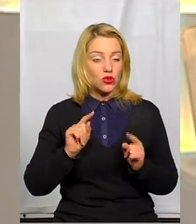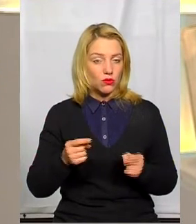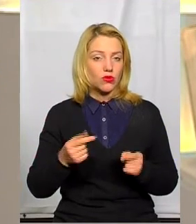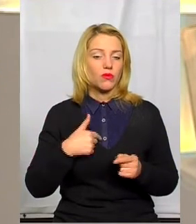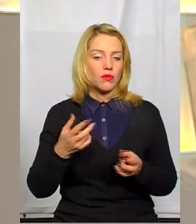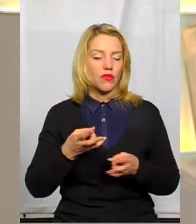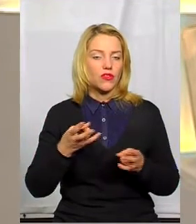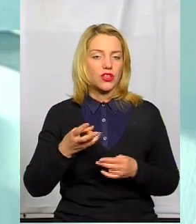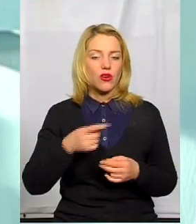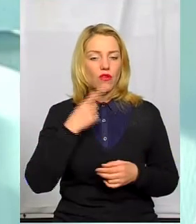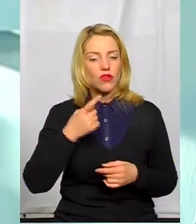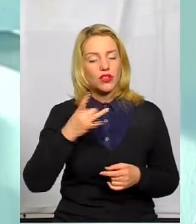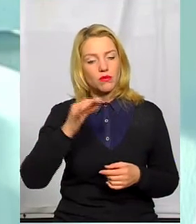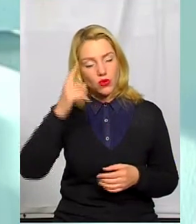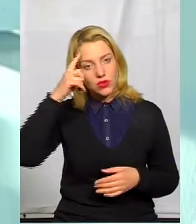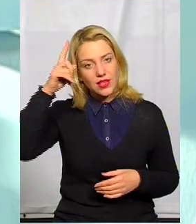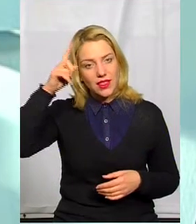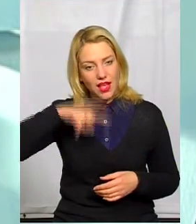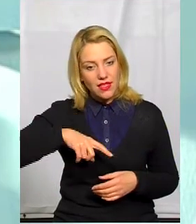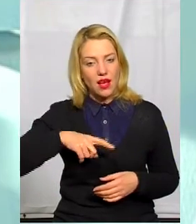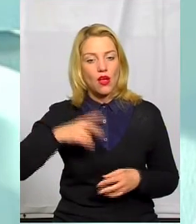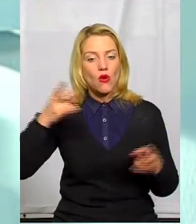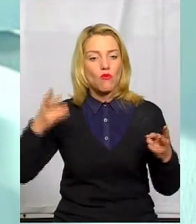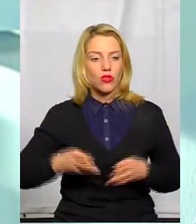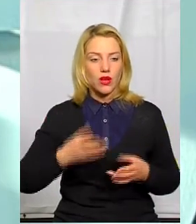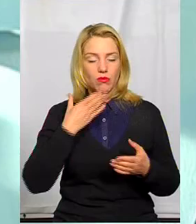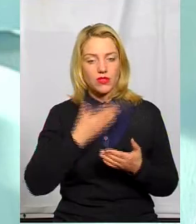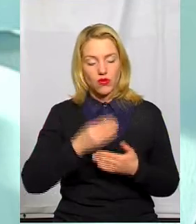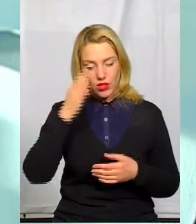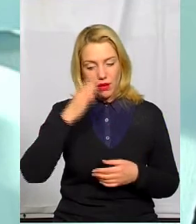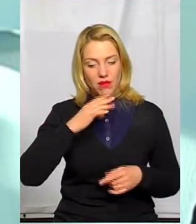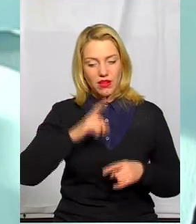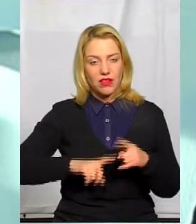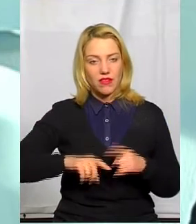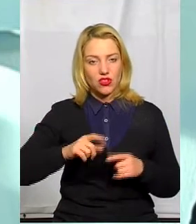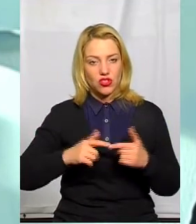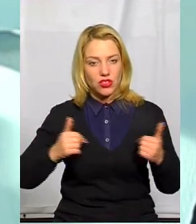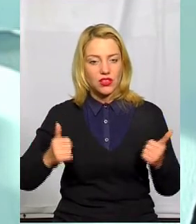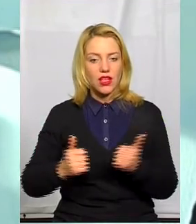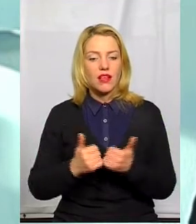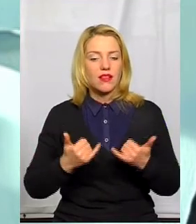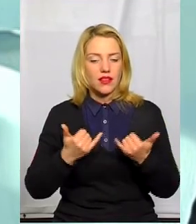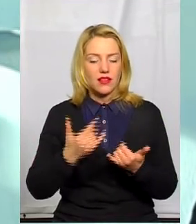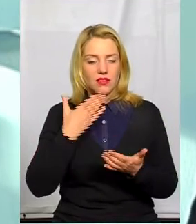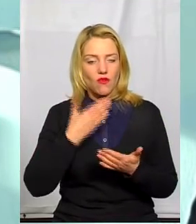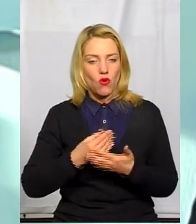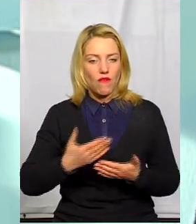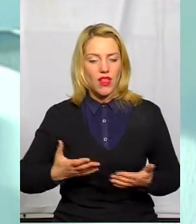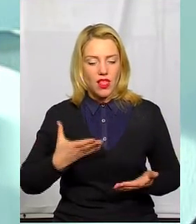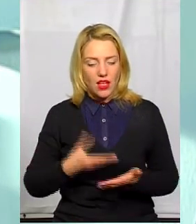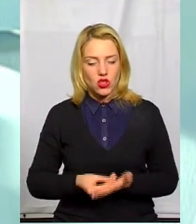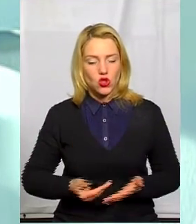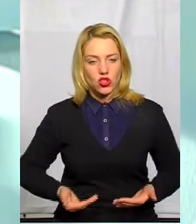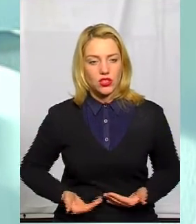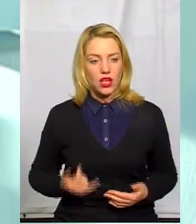тоді ми повинні говорити про знання потреби своєї батьківщини для свого власного життя. От, і тоді, коли